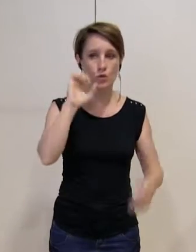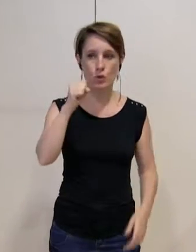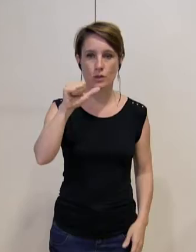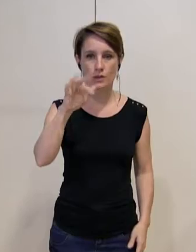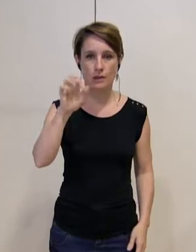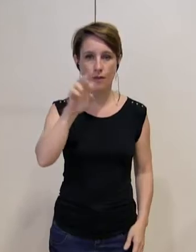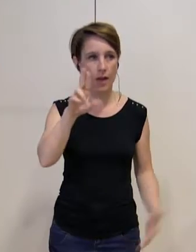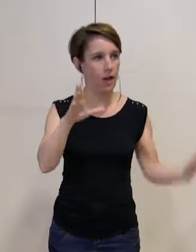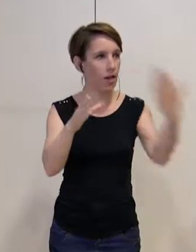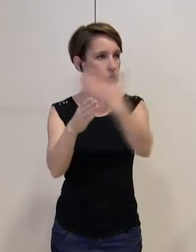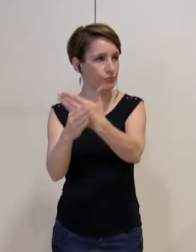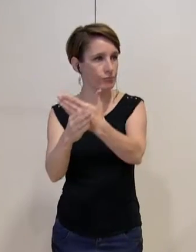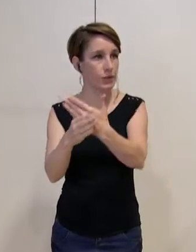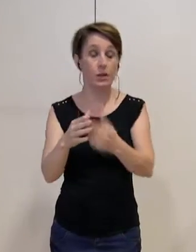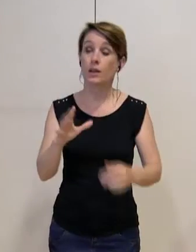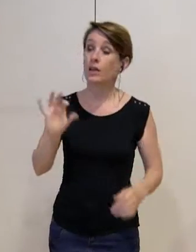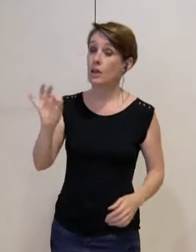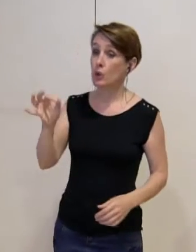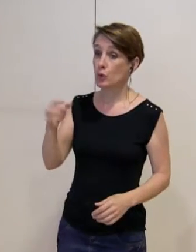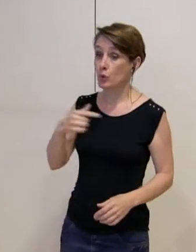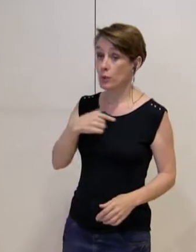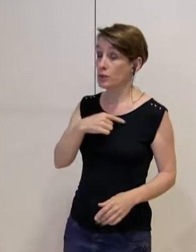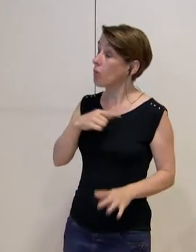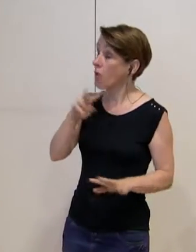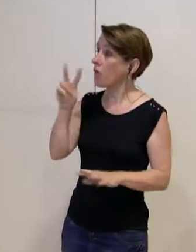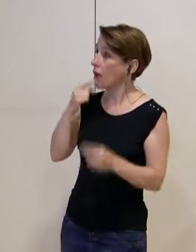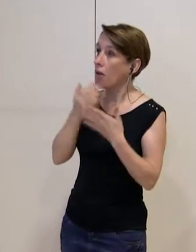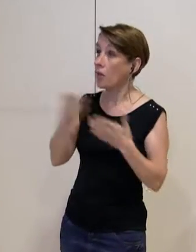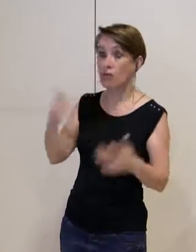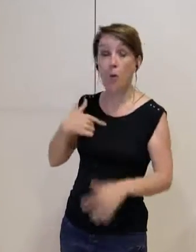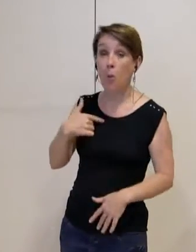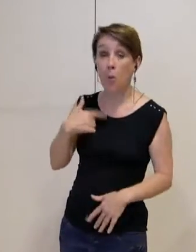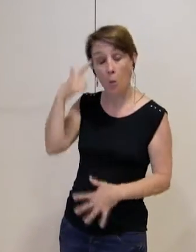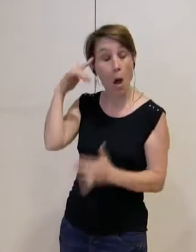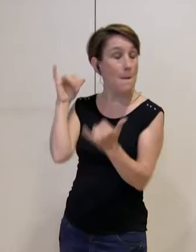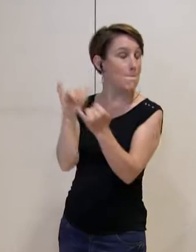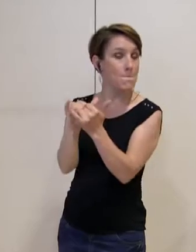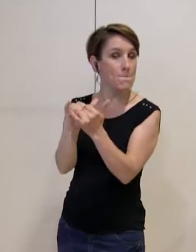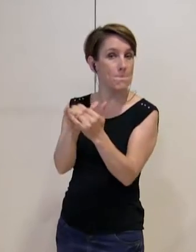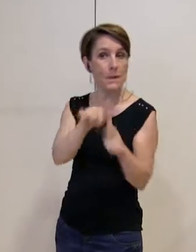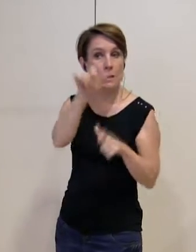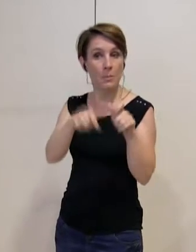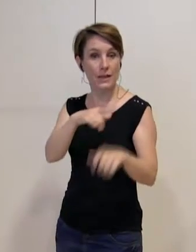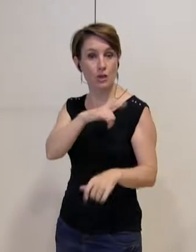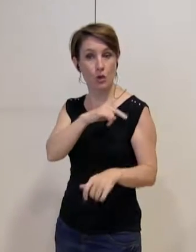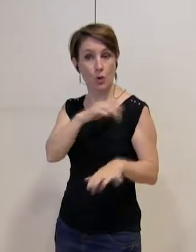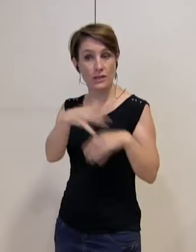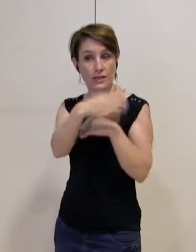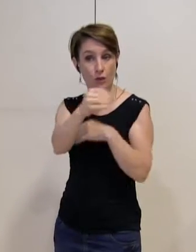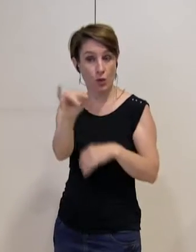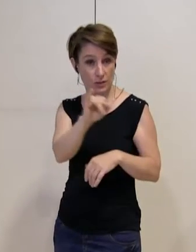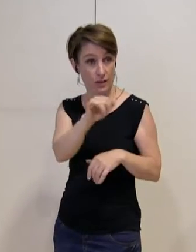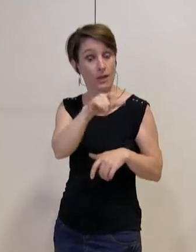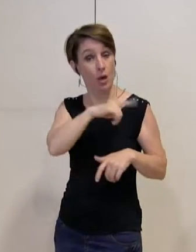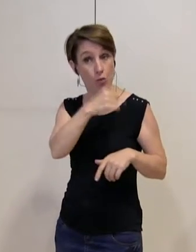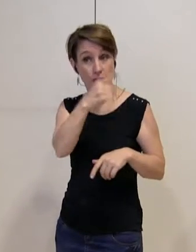Bien, nous venons de sortir. Pour tout vous dire, je n'avais pas l'information que les policiers qui étaient dehors étaient les policiers de la brigade départementale